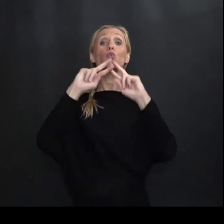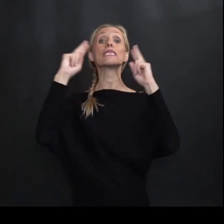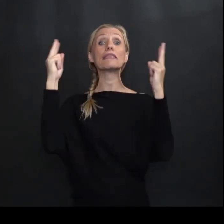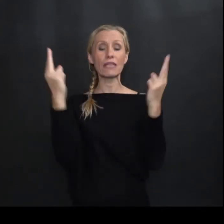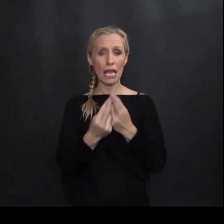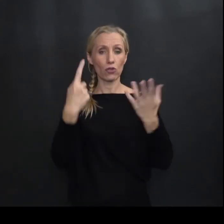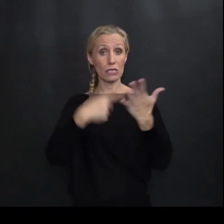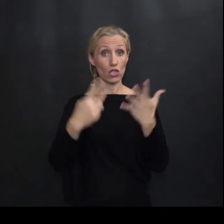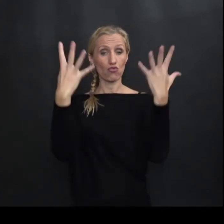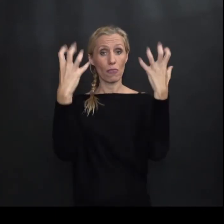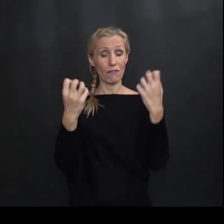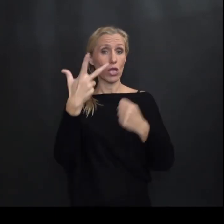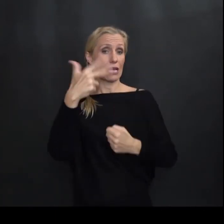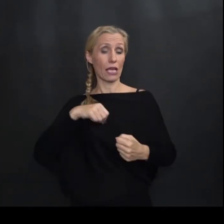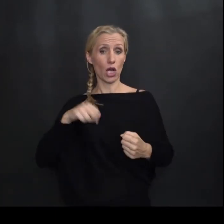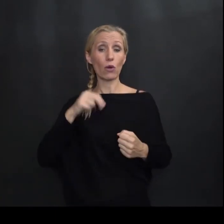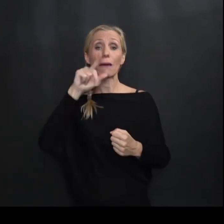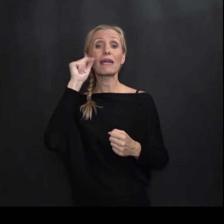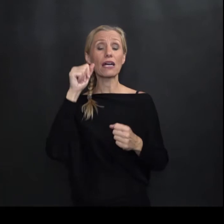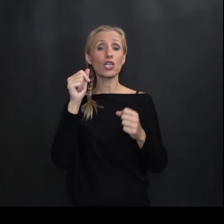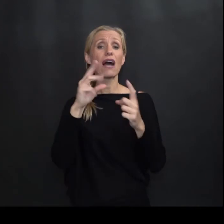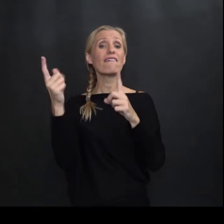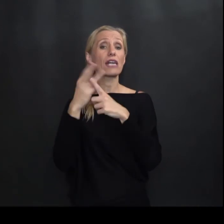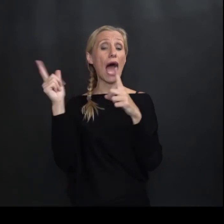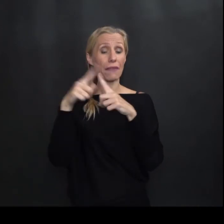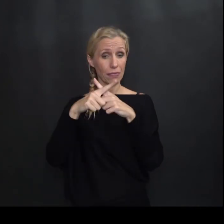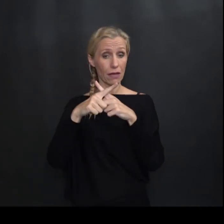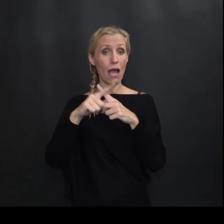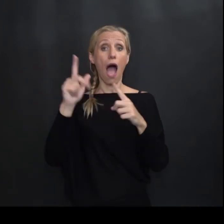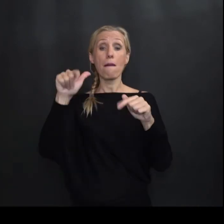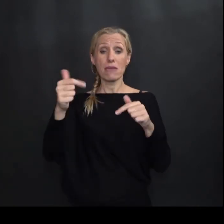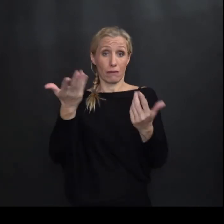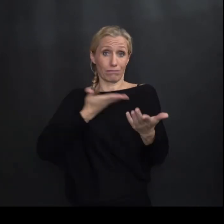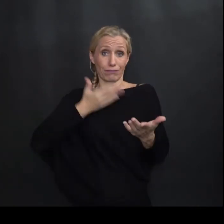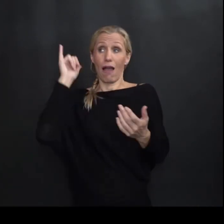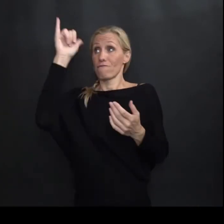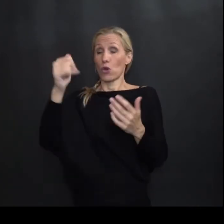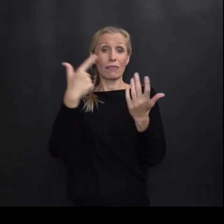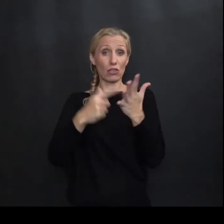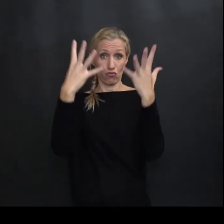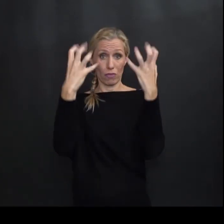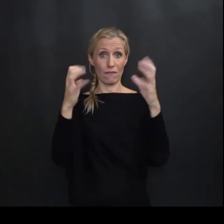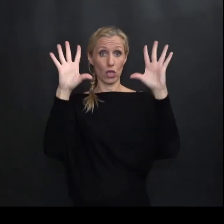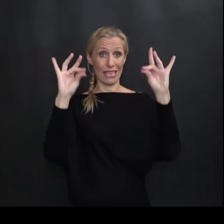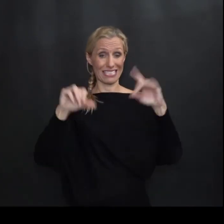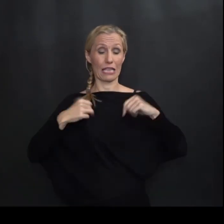prvog aviona U svijetu Iz 1903. godine Braće Wright Dakle mi smo 1910. godine